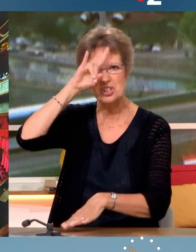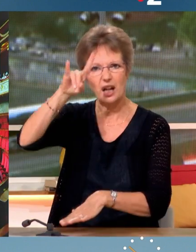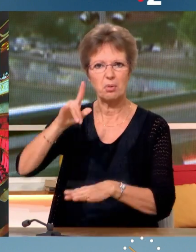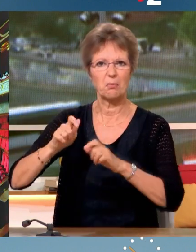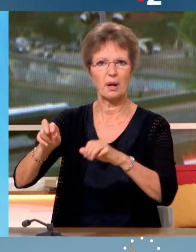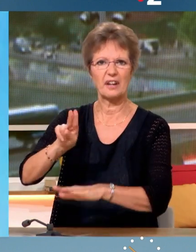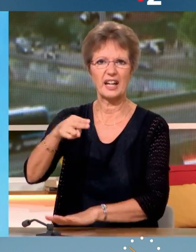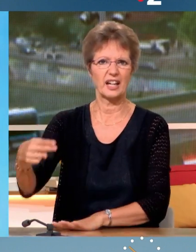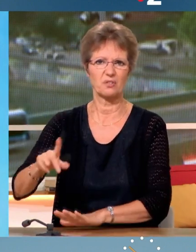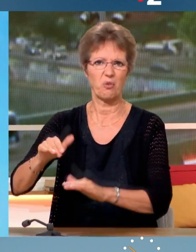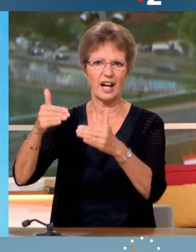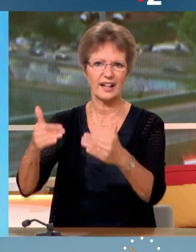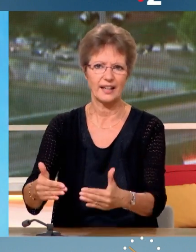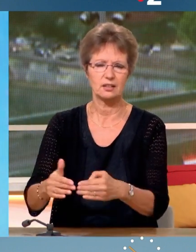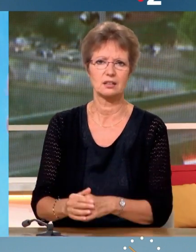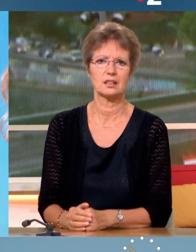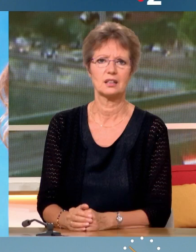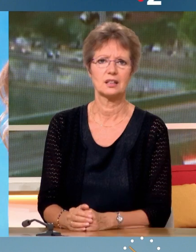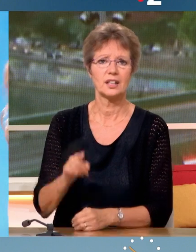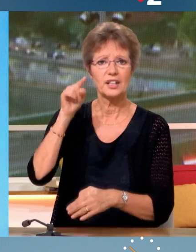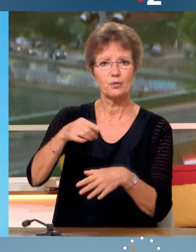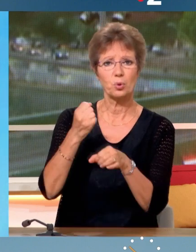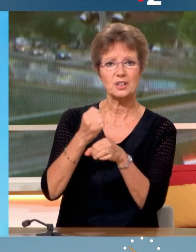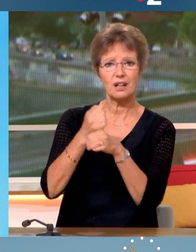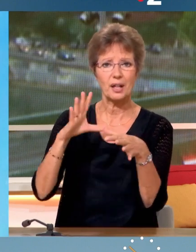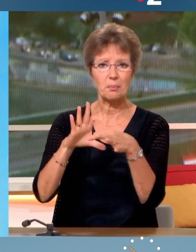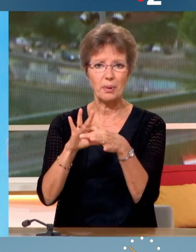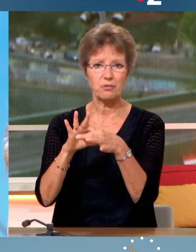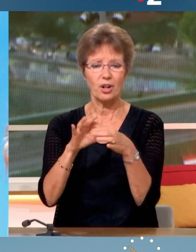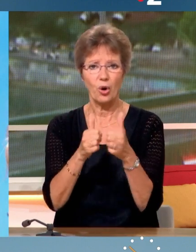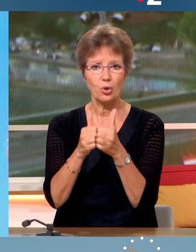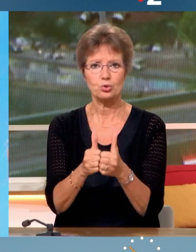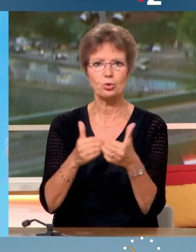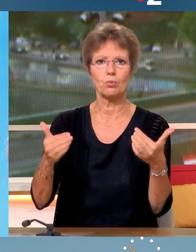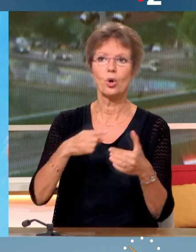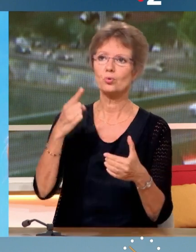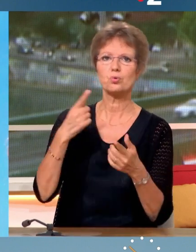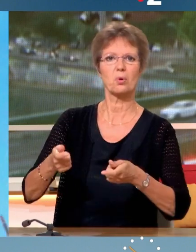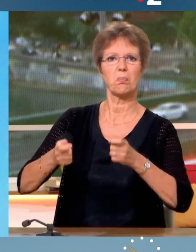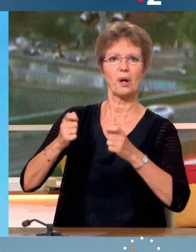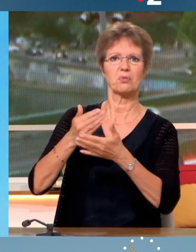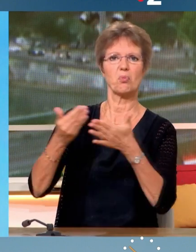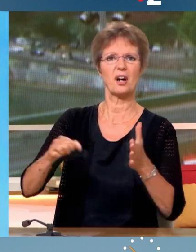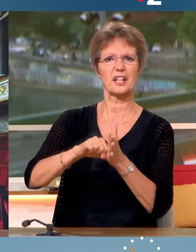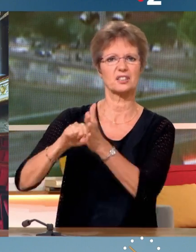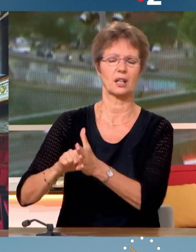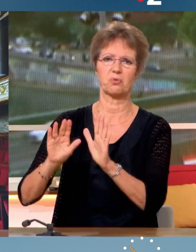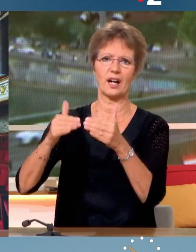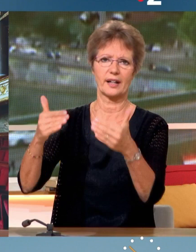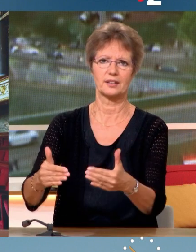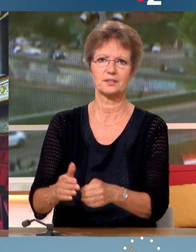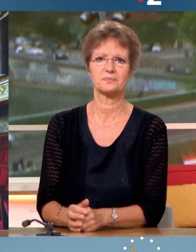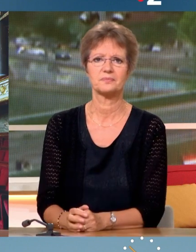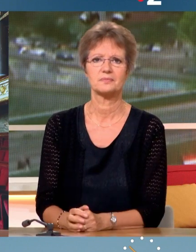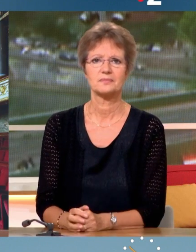Macron, qu'il soit un démocrate et qu'il travaille avec son opposition. C'est trop facile à chaque fois de dire qu'on représente les extrêmes. Est-ce que vous considérez que le président de la République